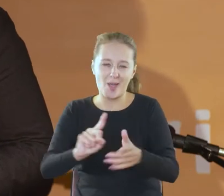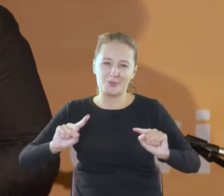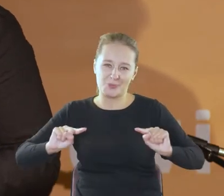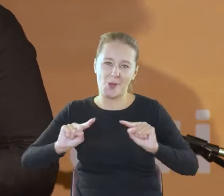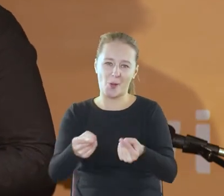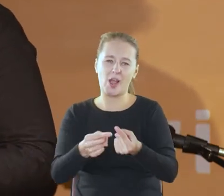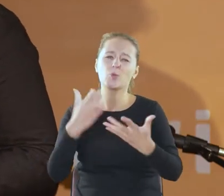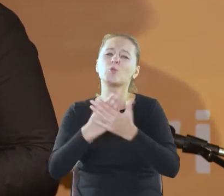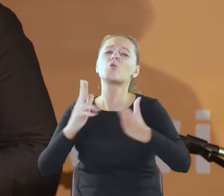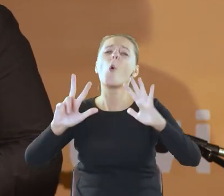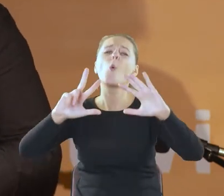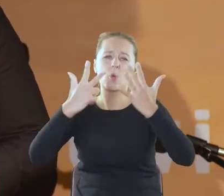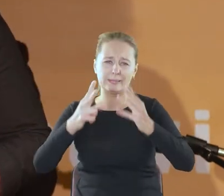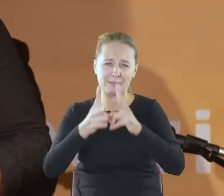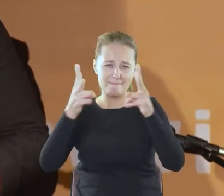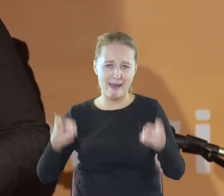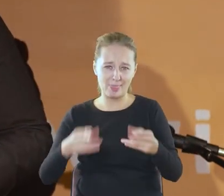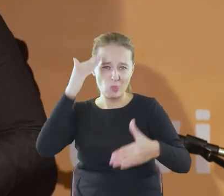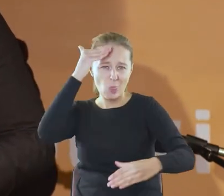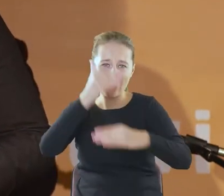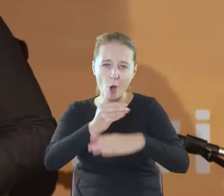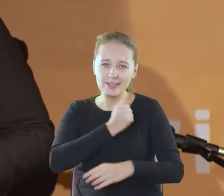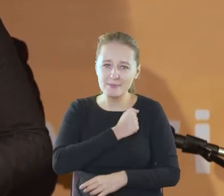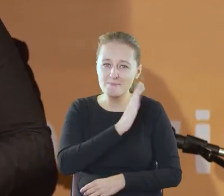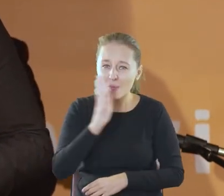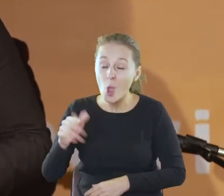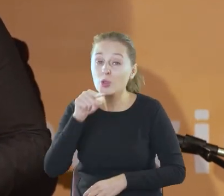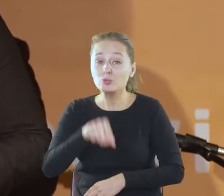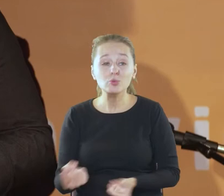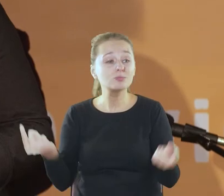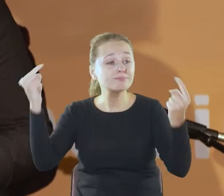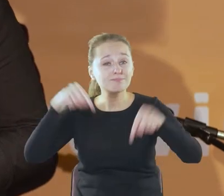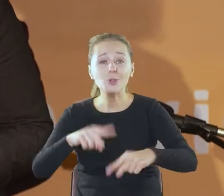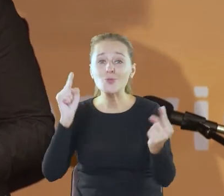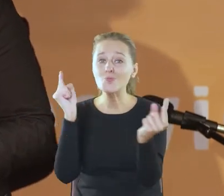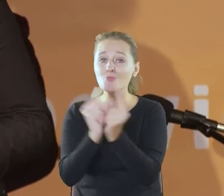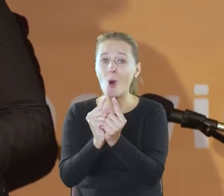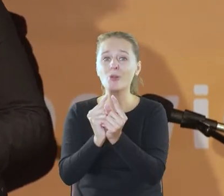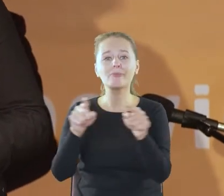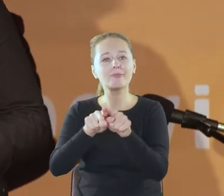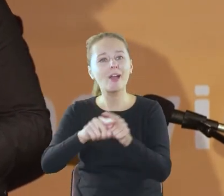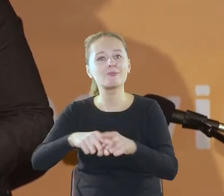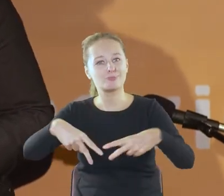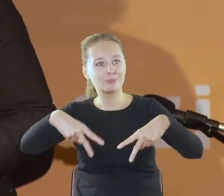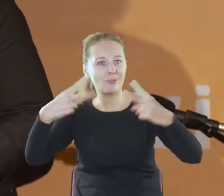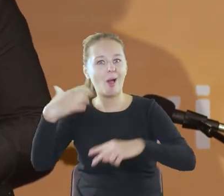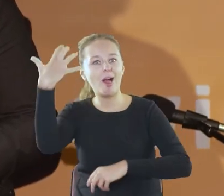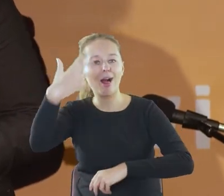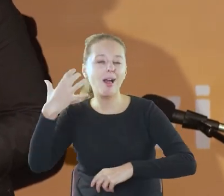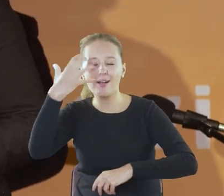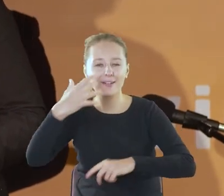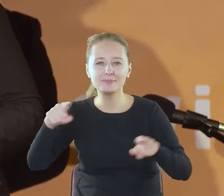kolejnej, ósmej już edycji Nocy Bibliotek, że tutaj się spotykamy i tam przed tymi ekranami się spotykamy i w tych